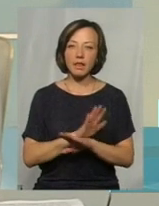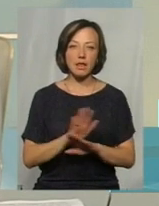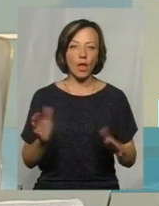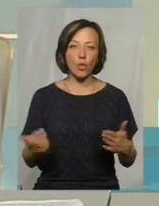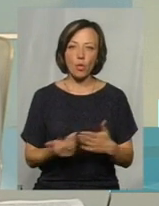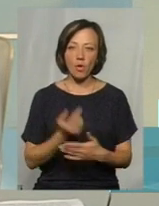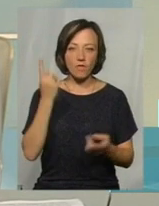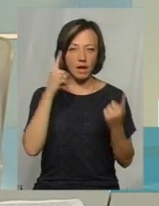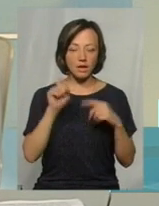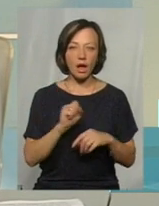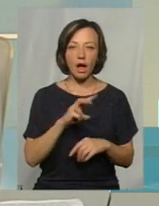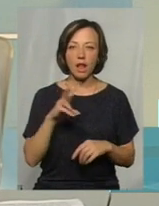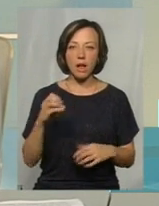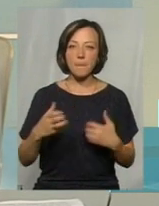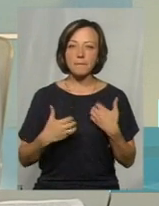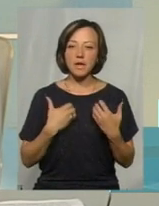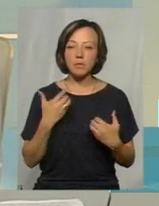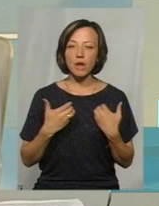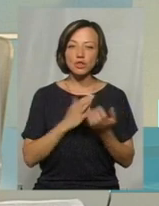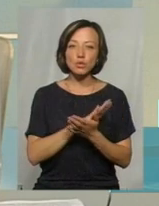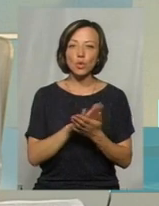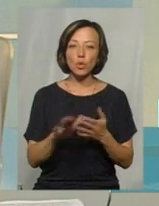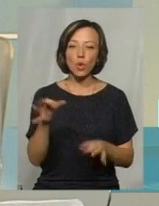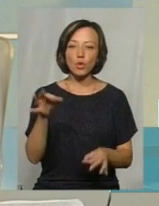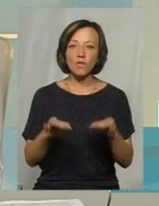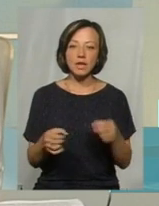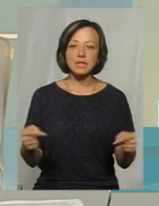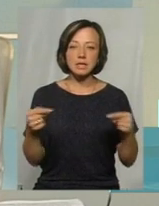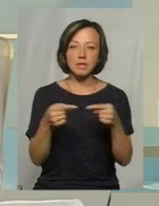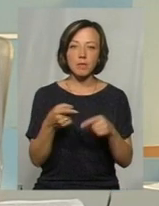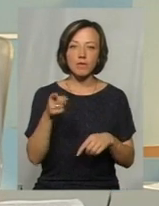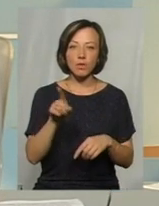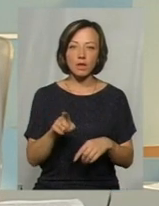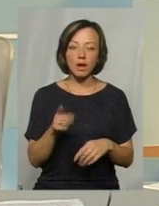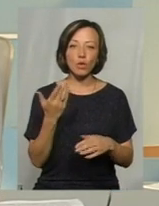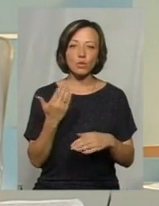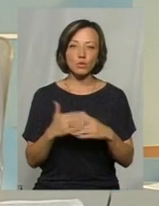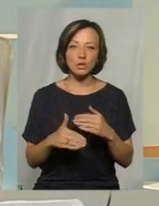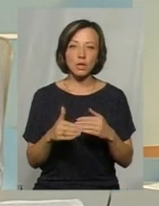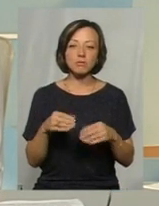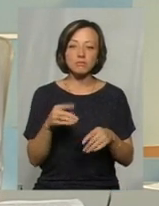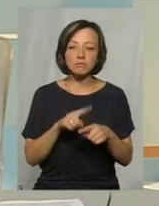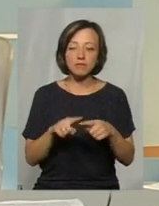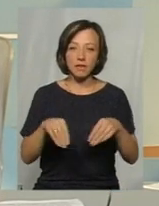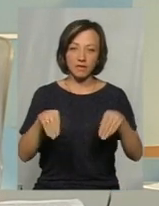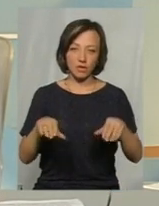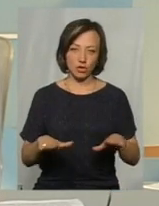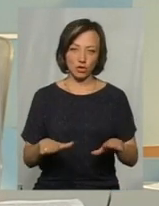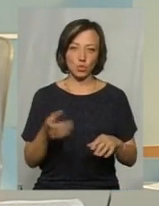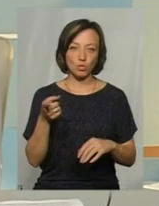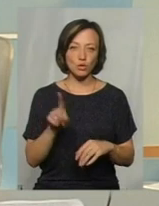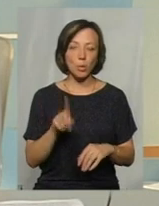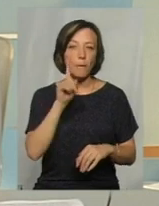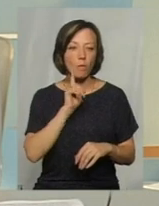переймаючись чистотою довкілля, саме вона вже напрашується до вирішення. Тому що